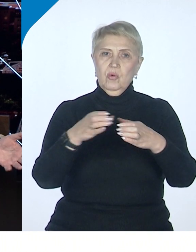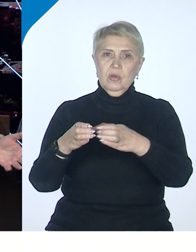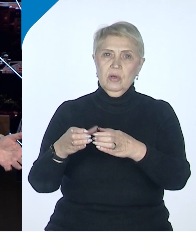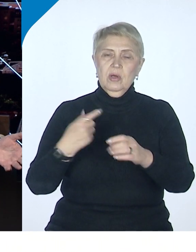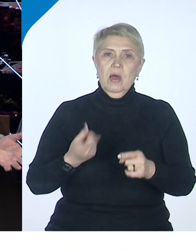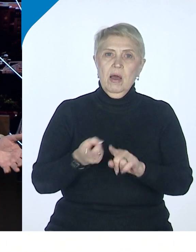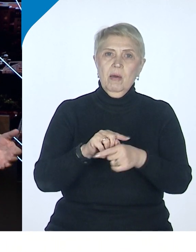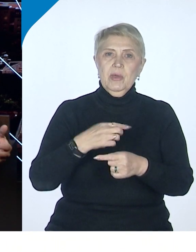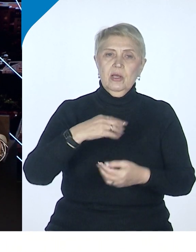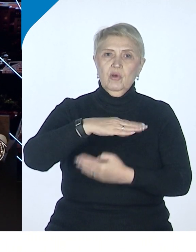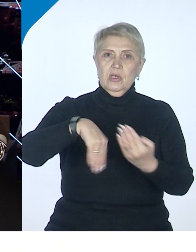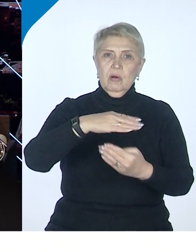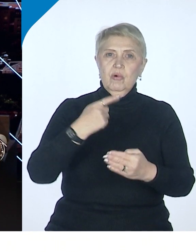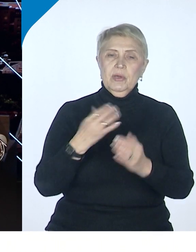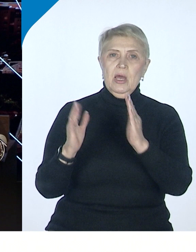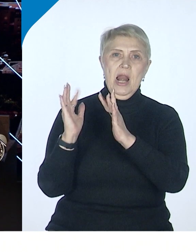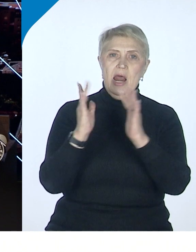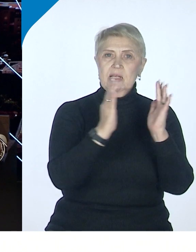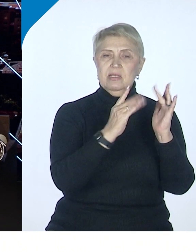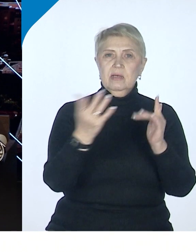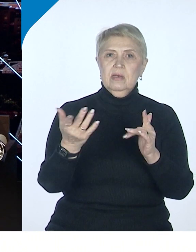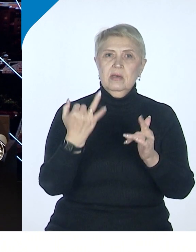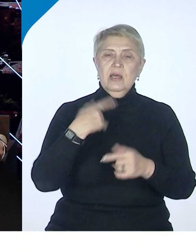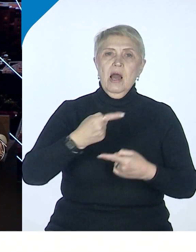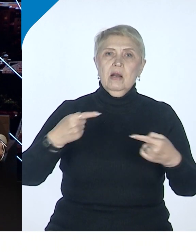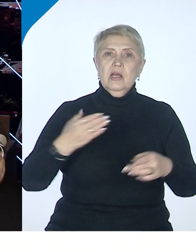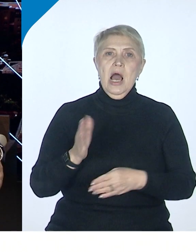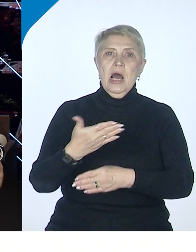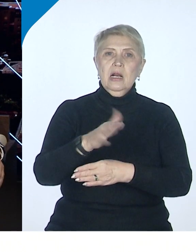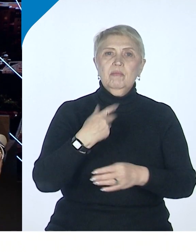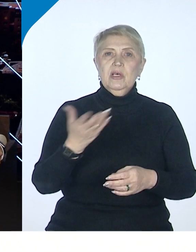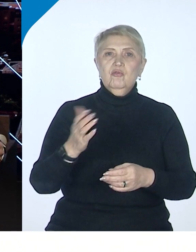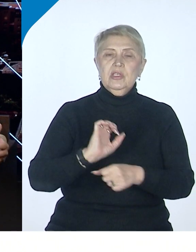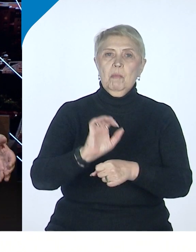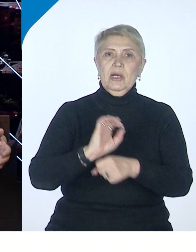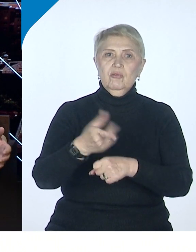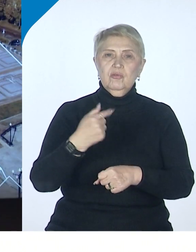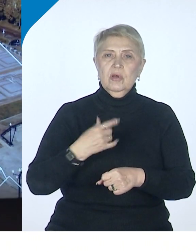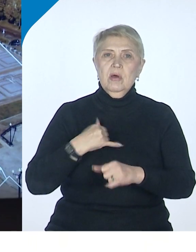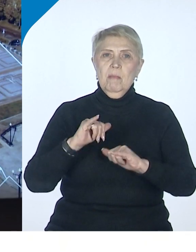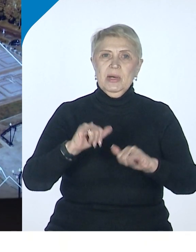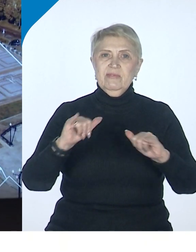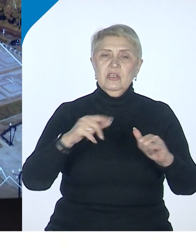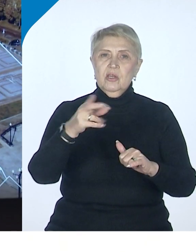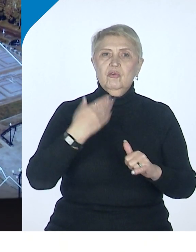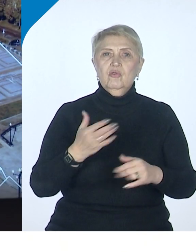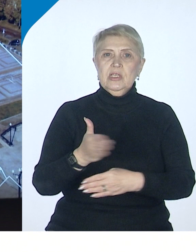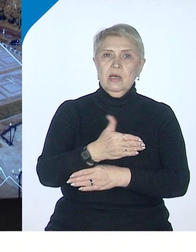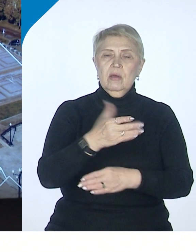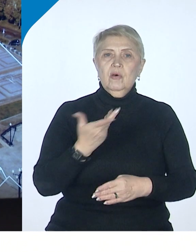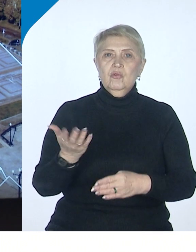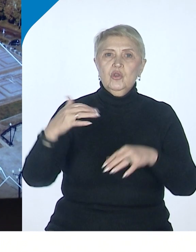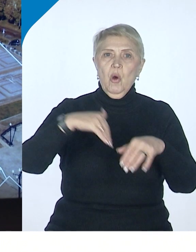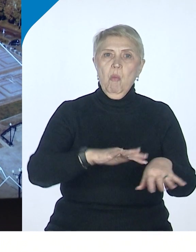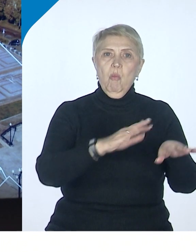переработке леса, и по переработке рыбной продукции, по разведению рыбы, по морекультуре. Но